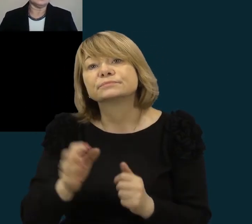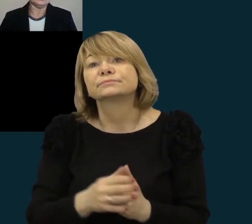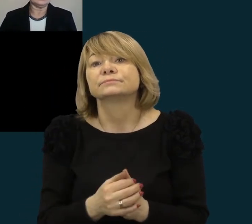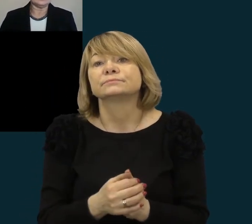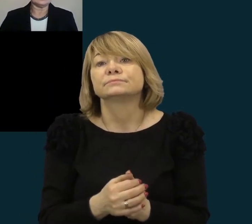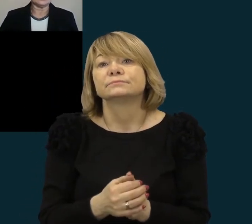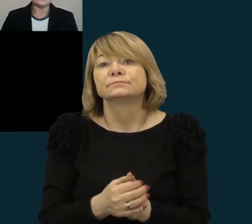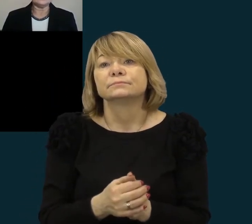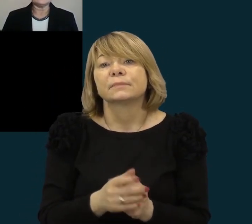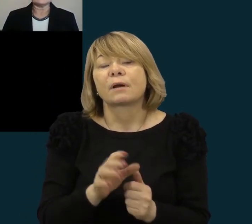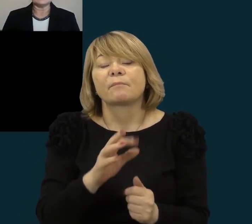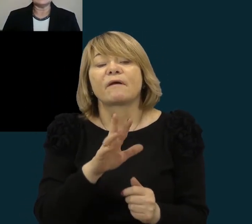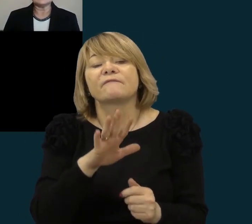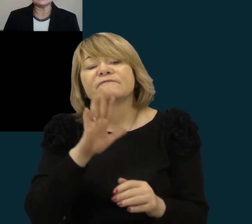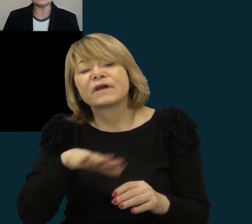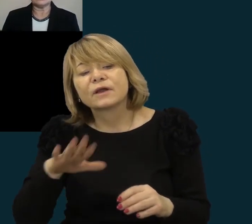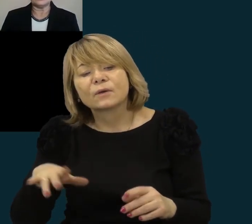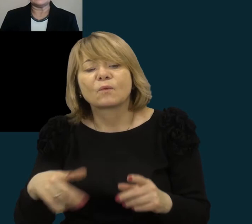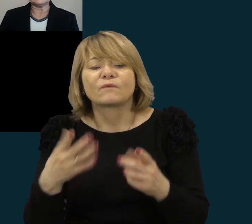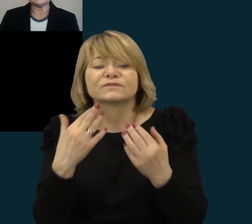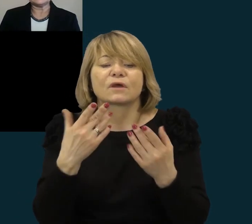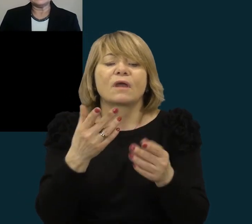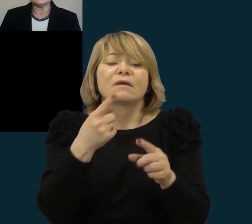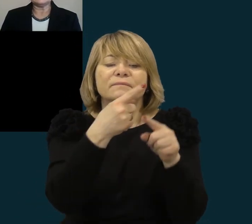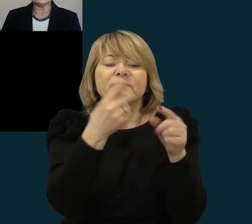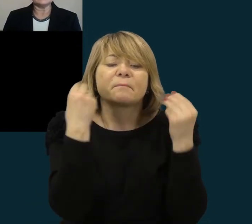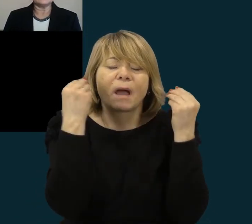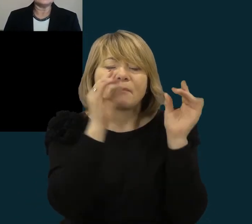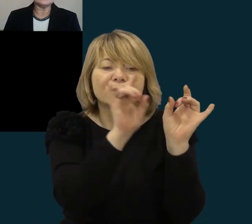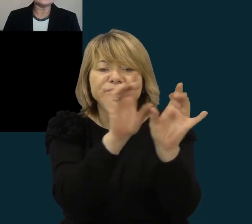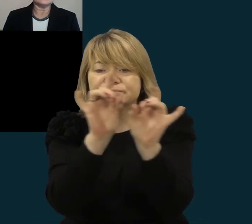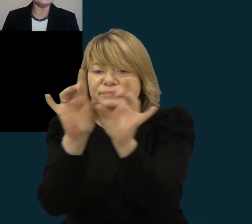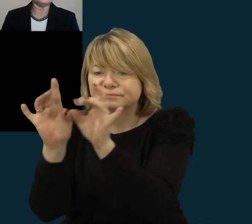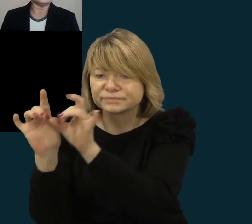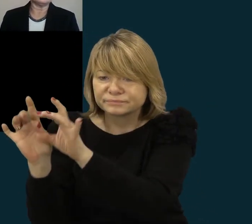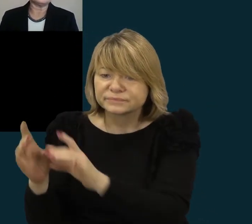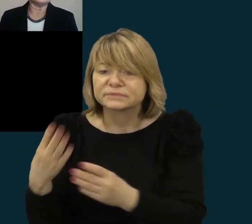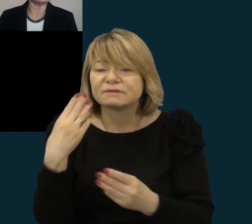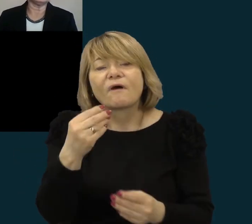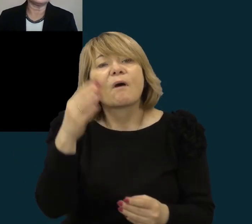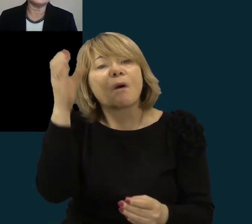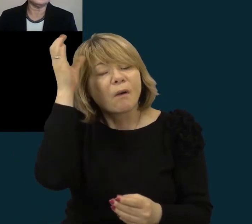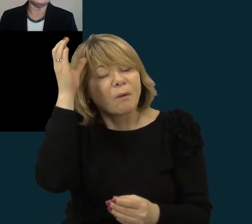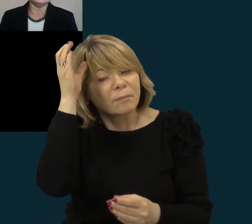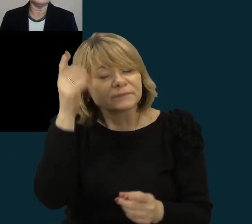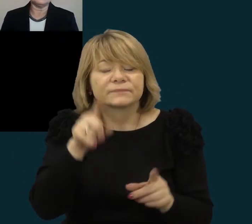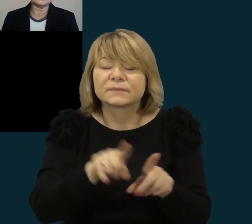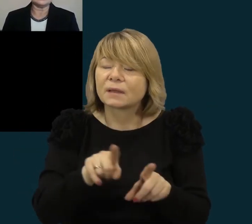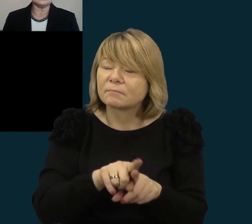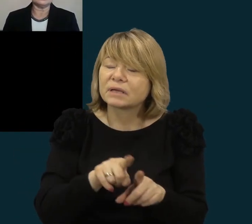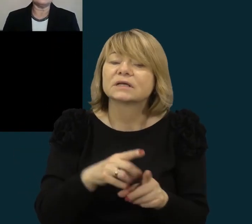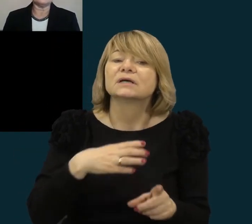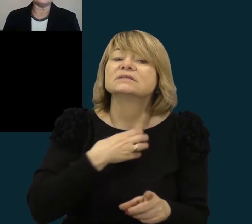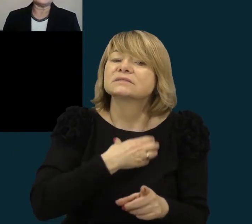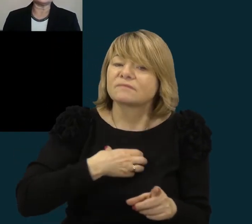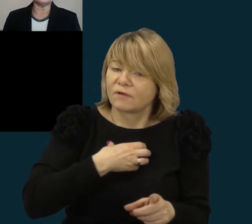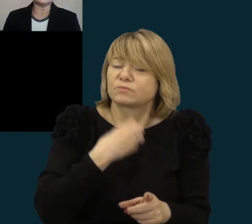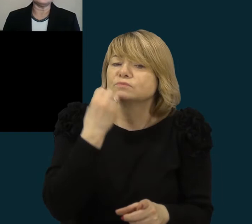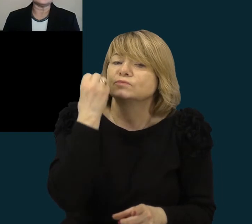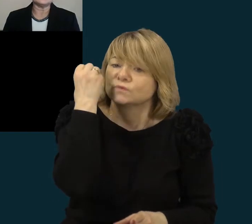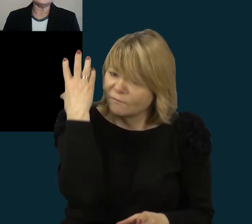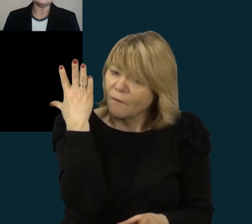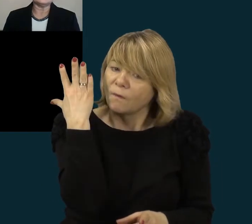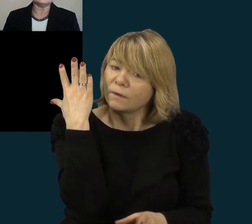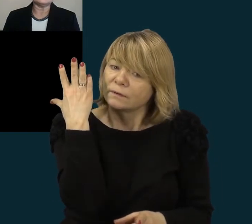sakykime, ten socialinės, dalykinės kompetencijas, yra labai svarbu ir pati